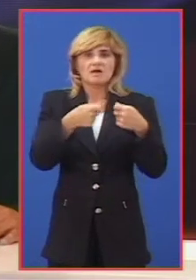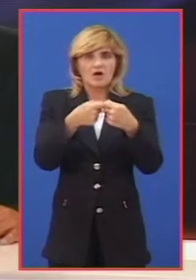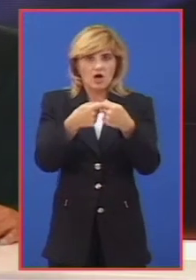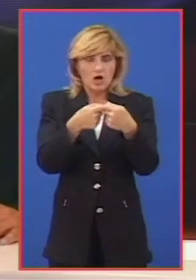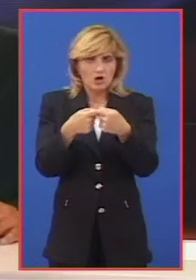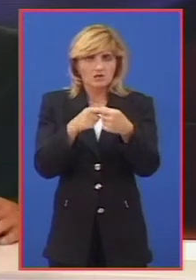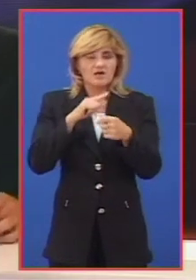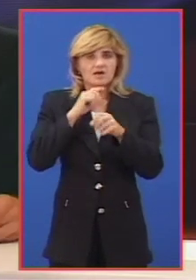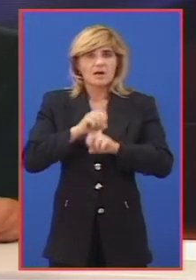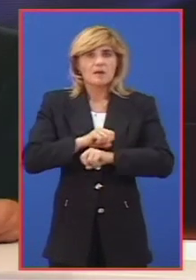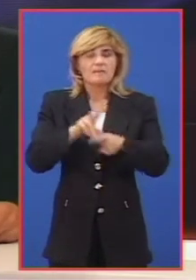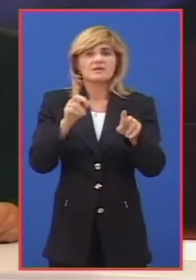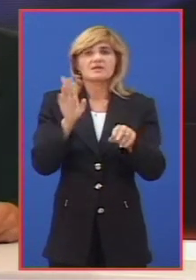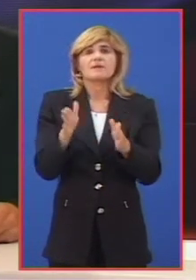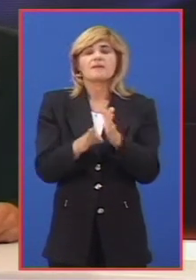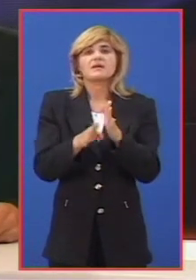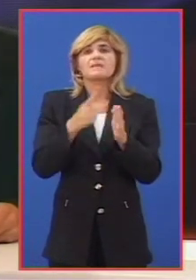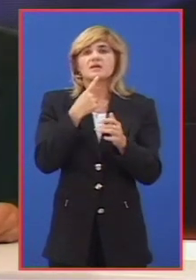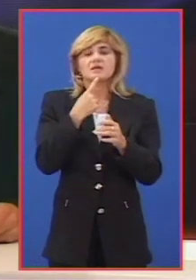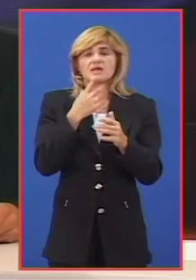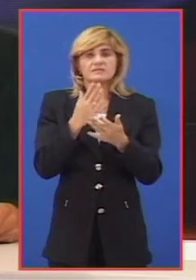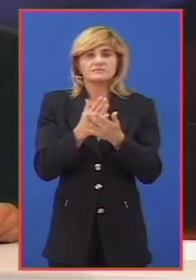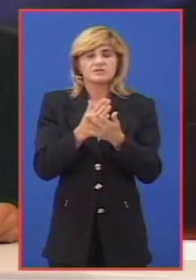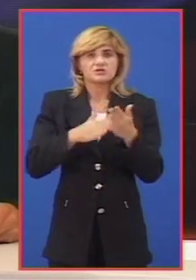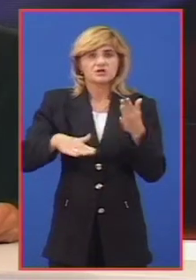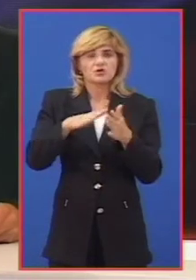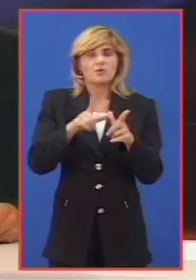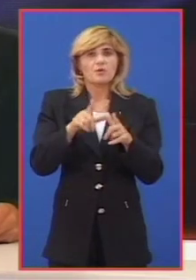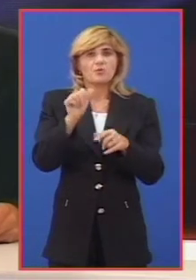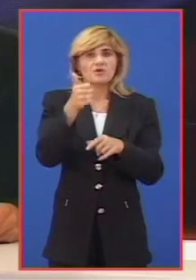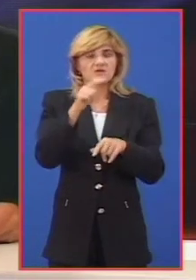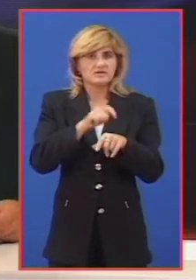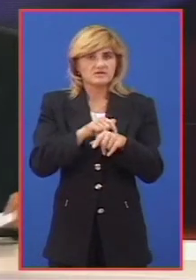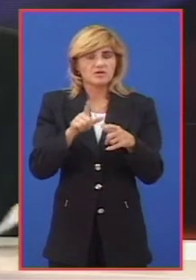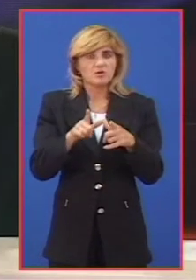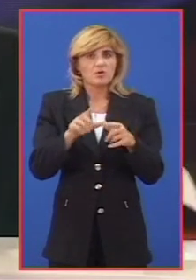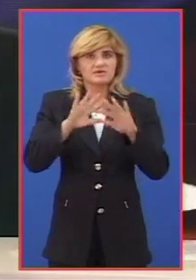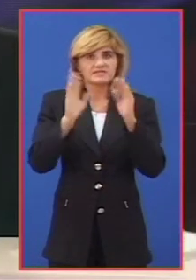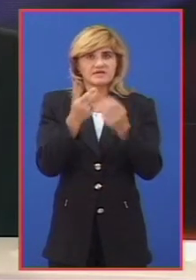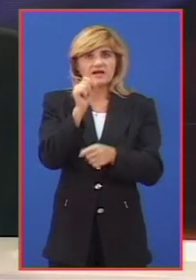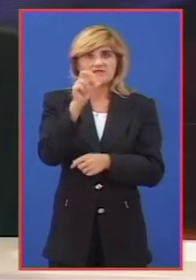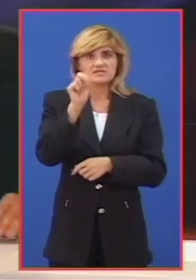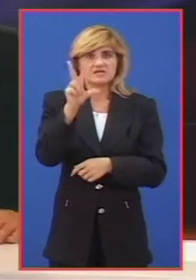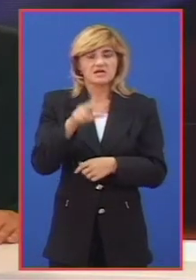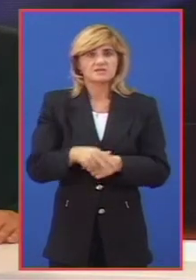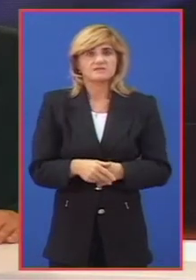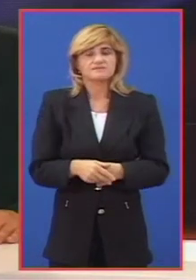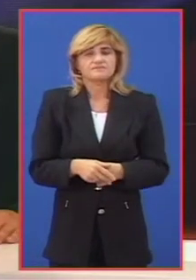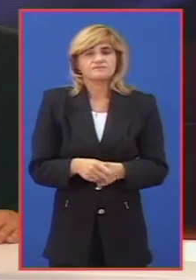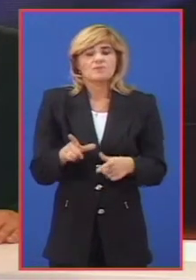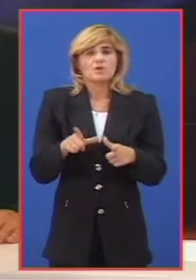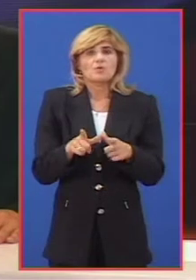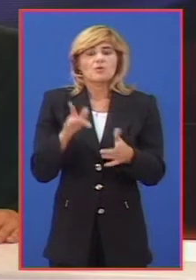lokalnih i medija na manjinskim jezicima. Skup počinje u 11.00 u sali 213.00. A